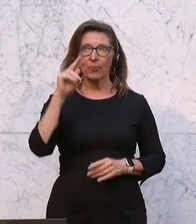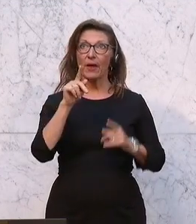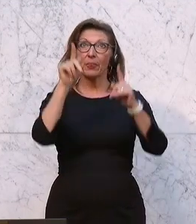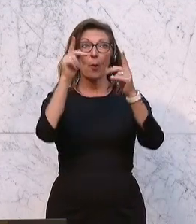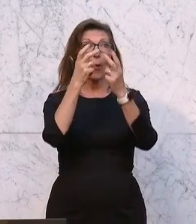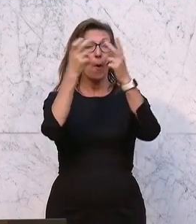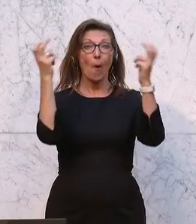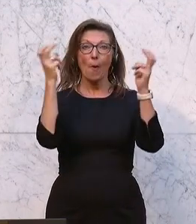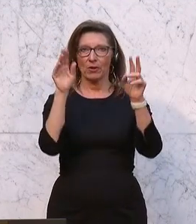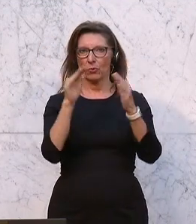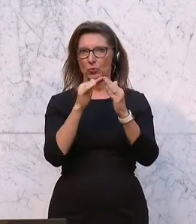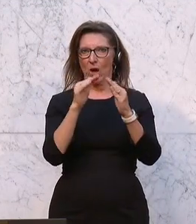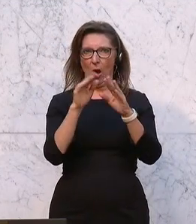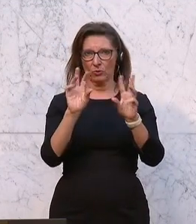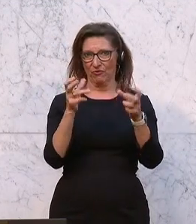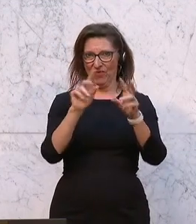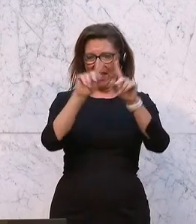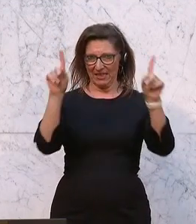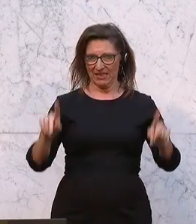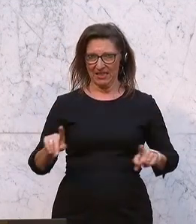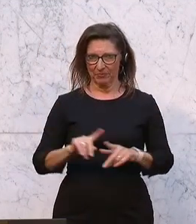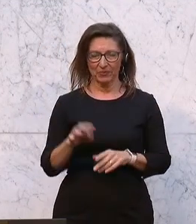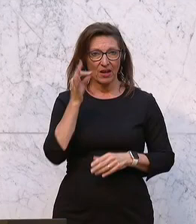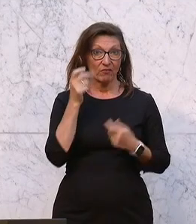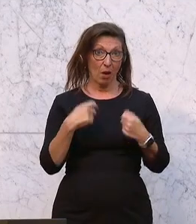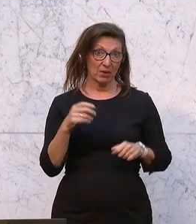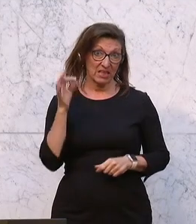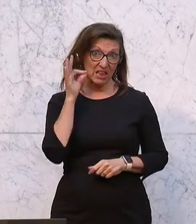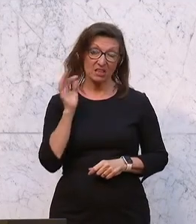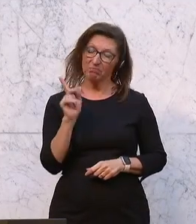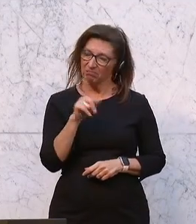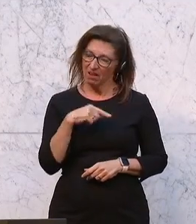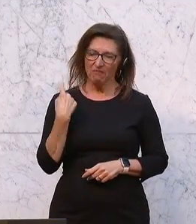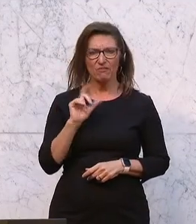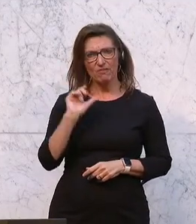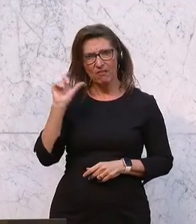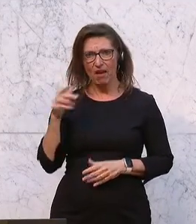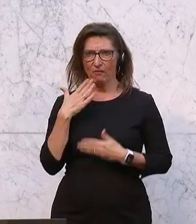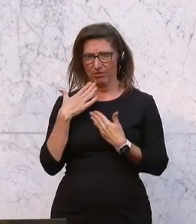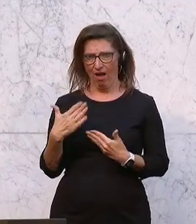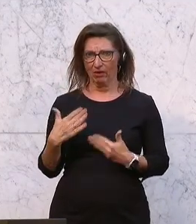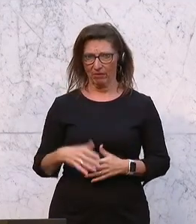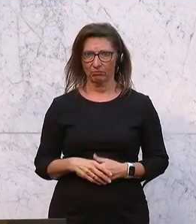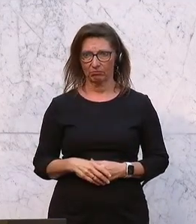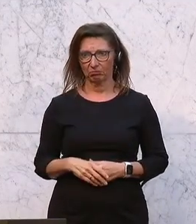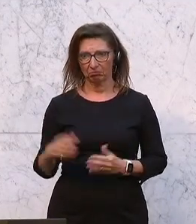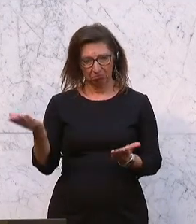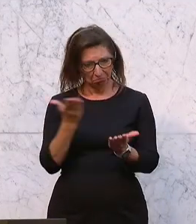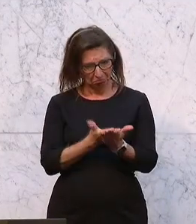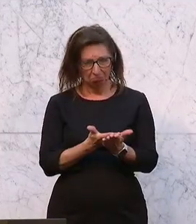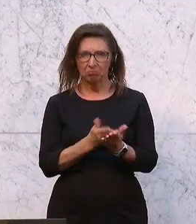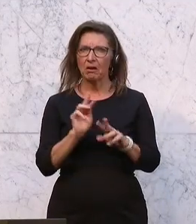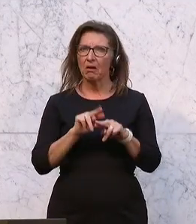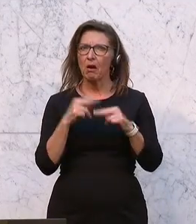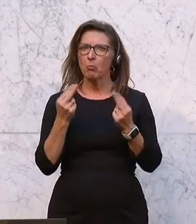und zu Hause vor den Fernsehschirmen, Frau Präsidentin, wir bedanken uns bei Ihnen für die Vorlage jetzt der Prüfung des